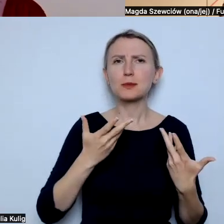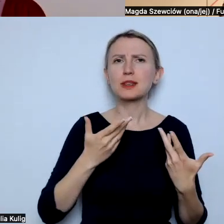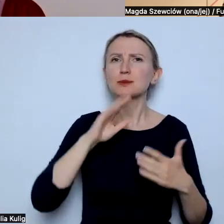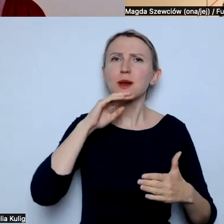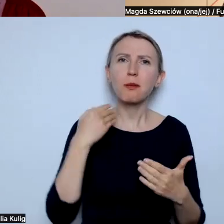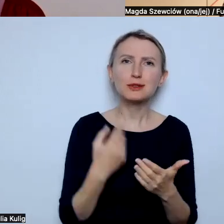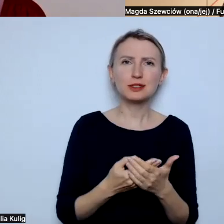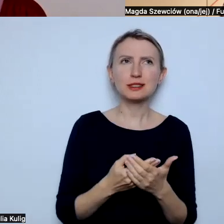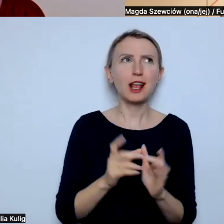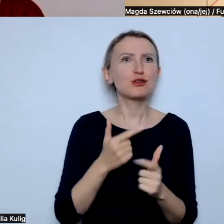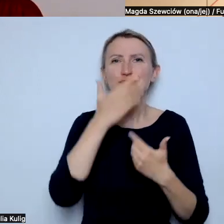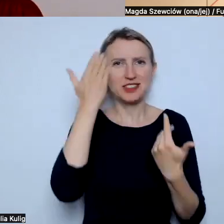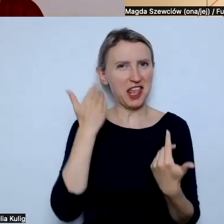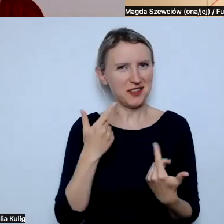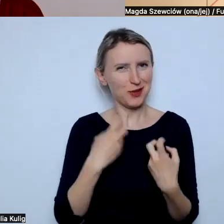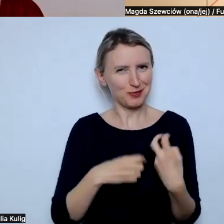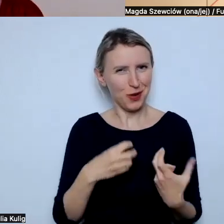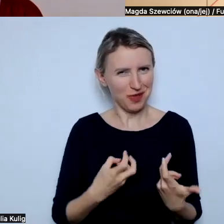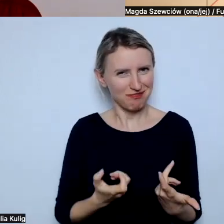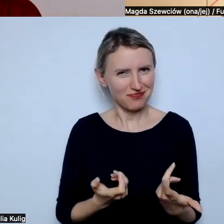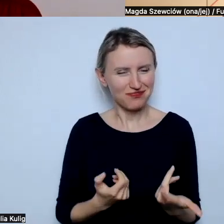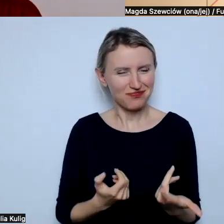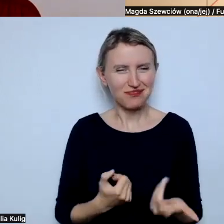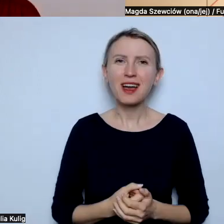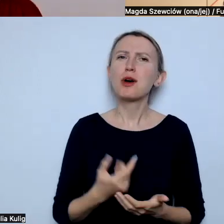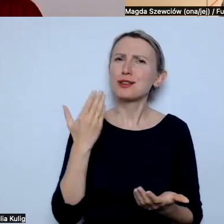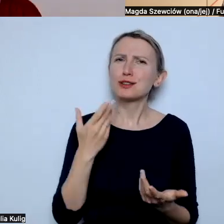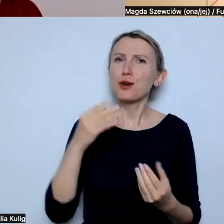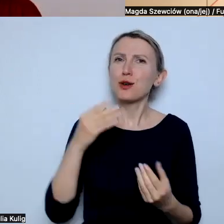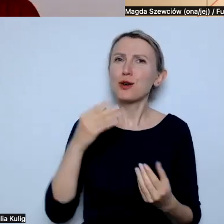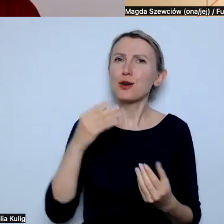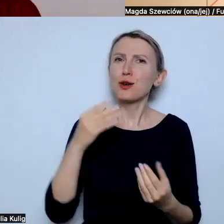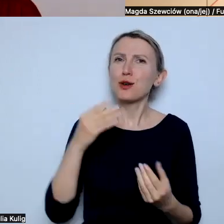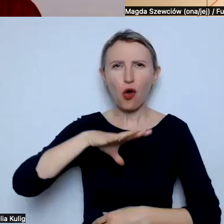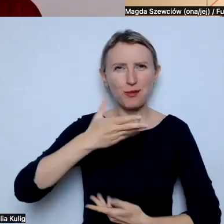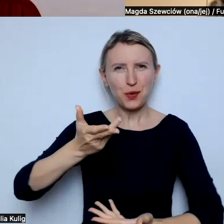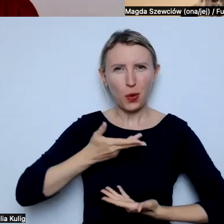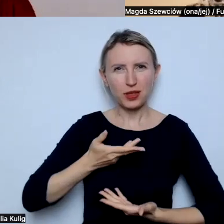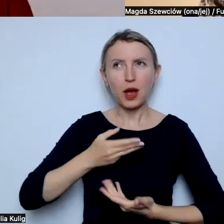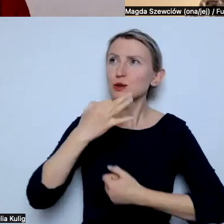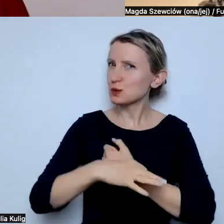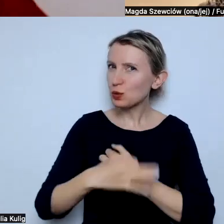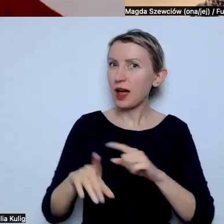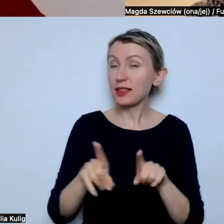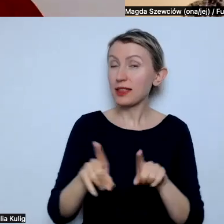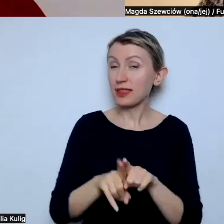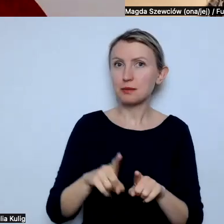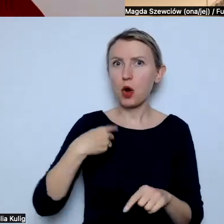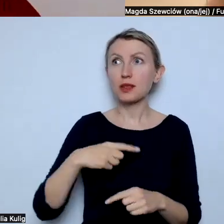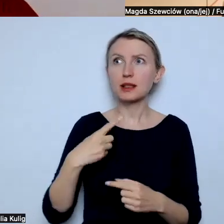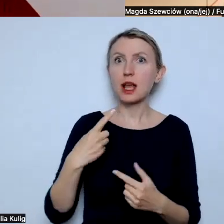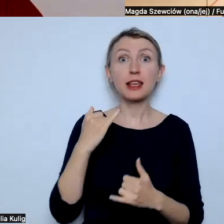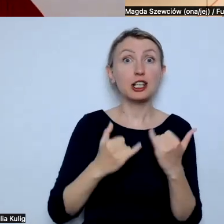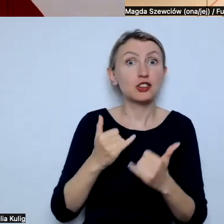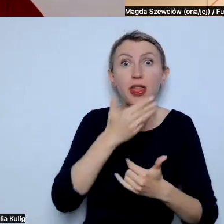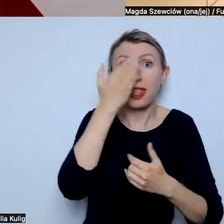do tego, że czegoś nie wiemy. I uważam, że trochę szkoła nas tego nauczyła i studia też, bo my jesteśmy uczeni, że jak się czegoś